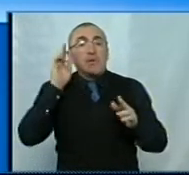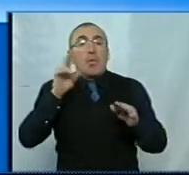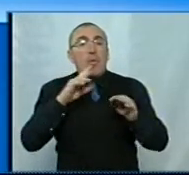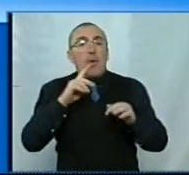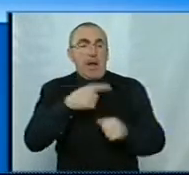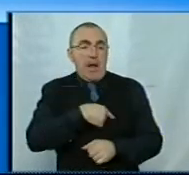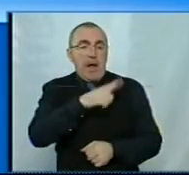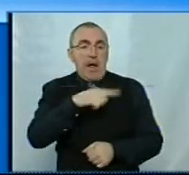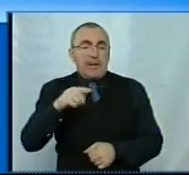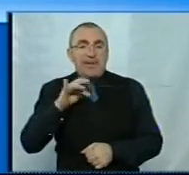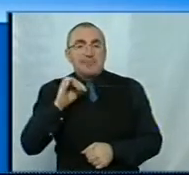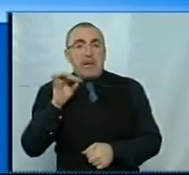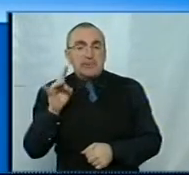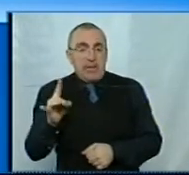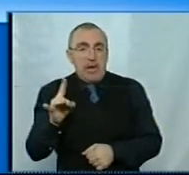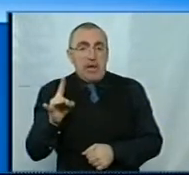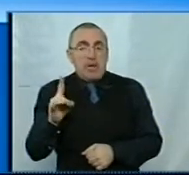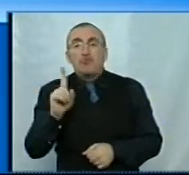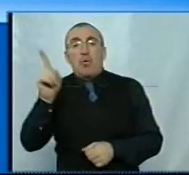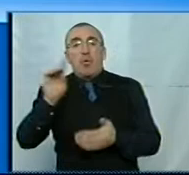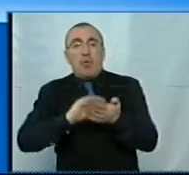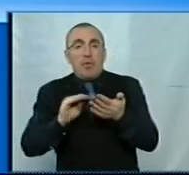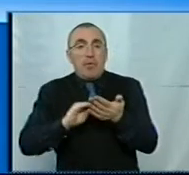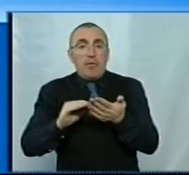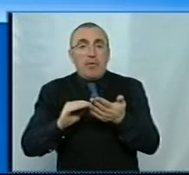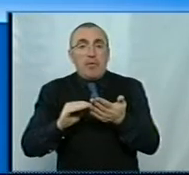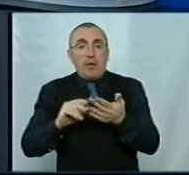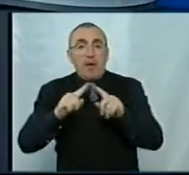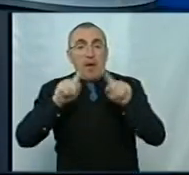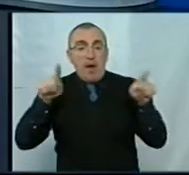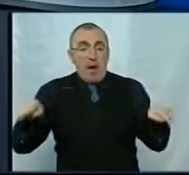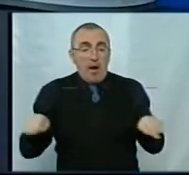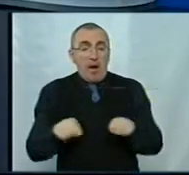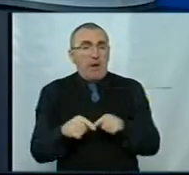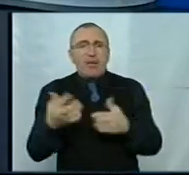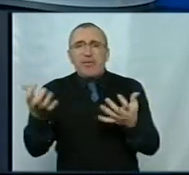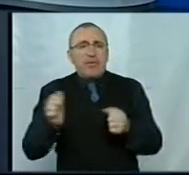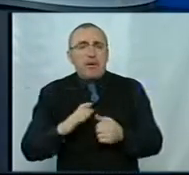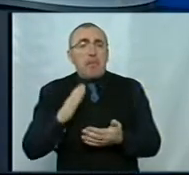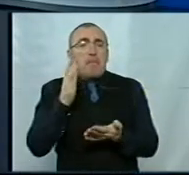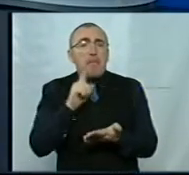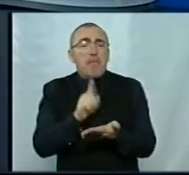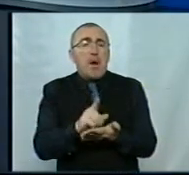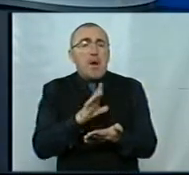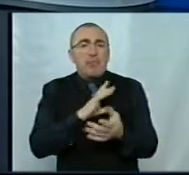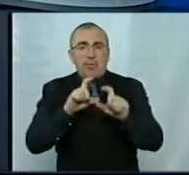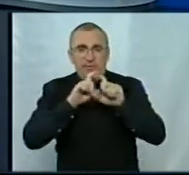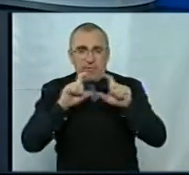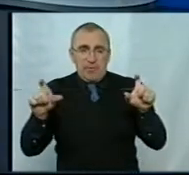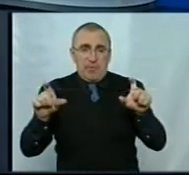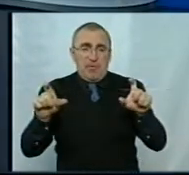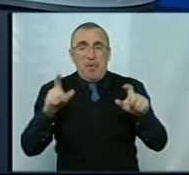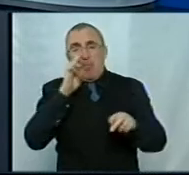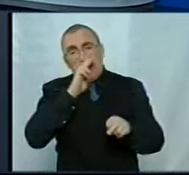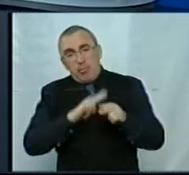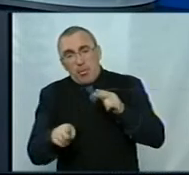кардіологічному диспансері, карточці, що писали в обласі лікарня. Він бере цю карточку? Він не бере цю, вона має бути в закладі. Іноді беруть потім губ,